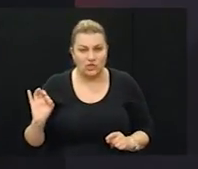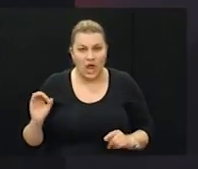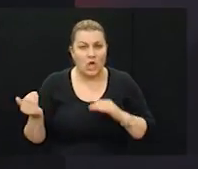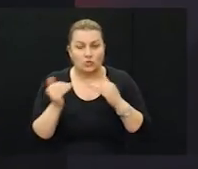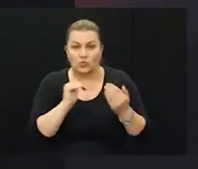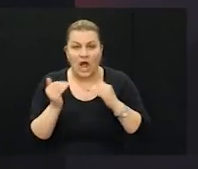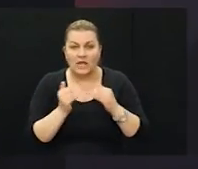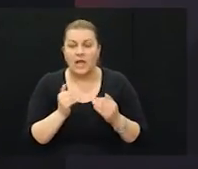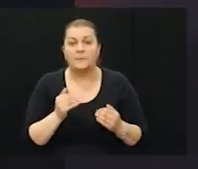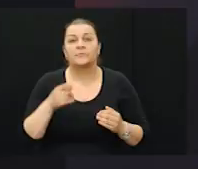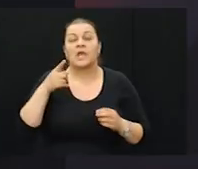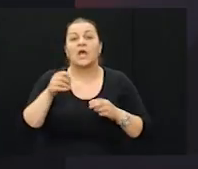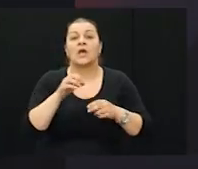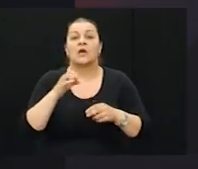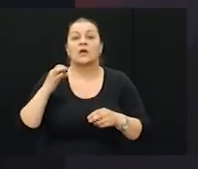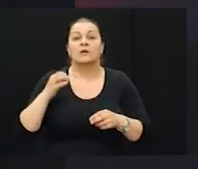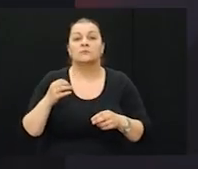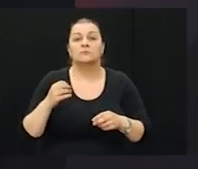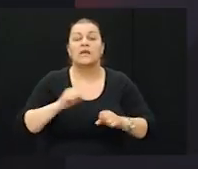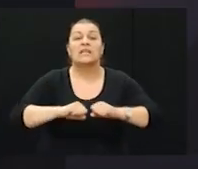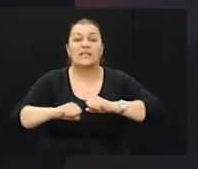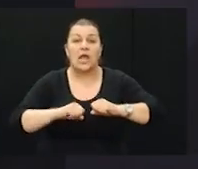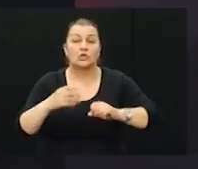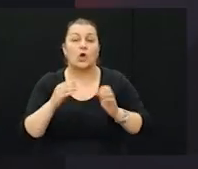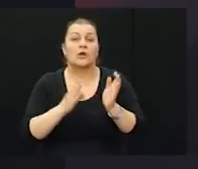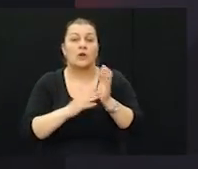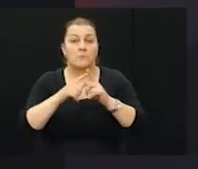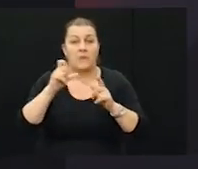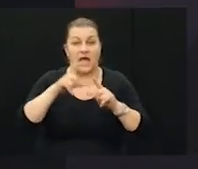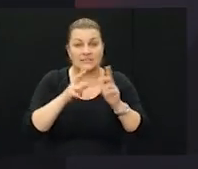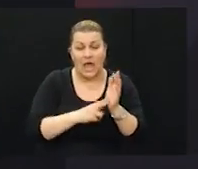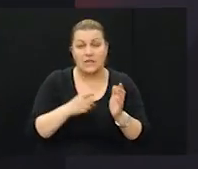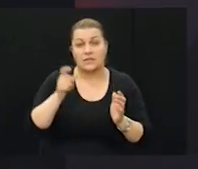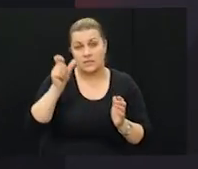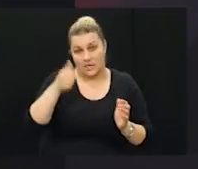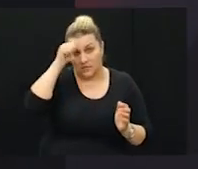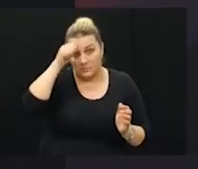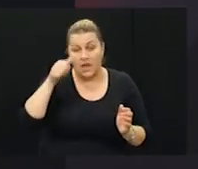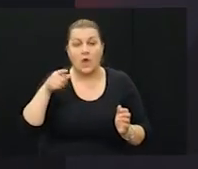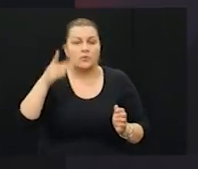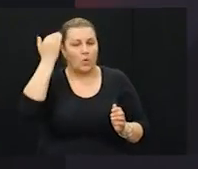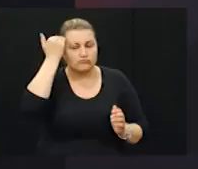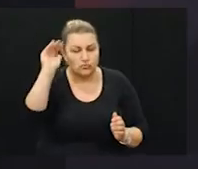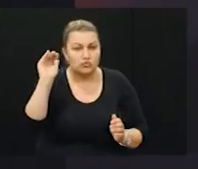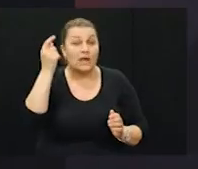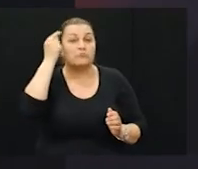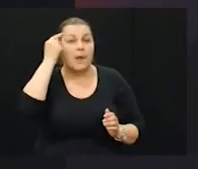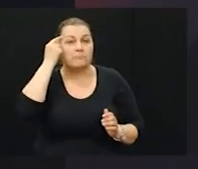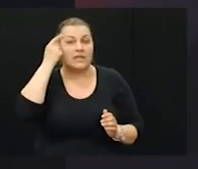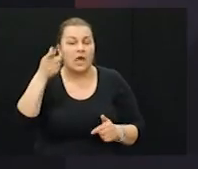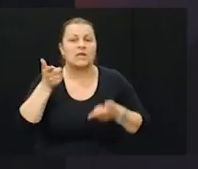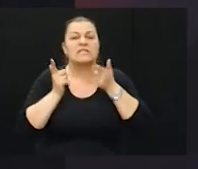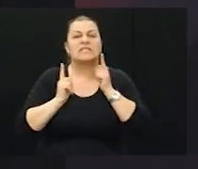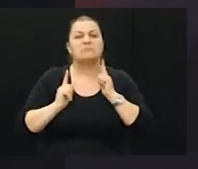dakle, hidrocentrale peruče je bio gospodin Joško Macan, koji je jedan vrlo mudar, pametan,